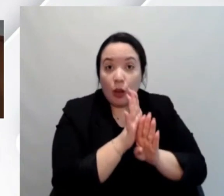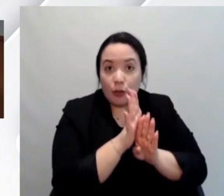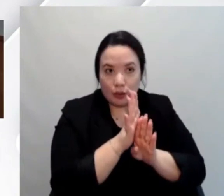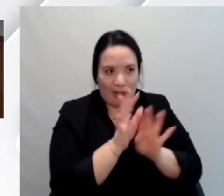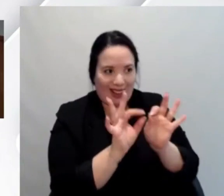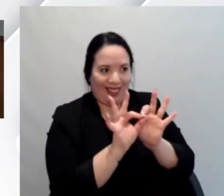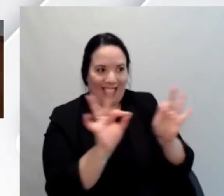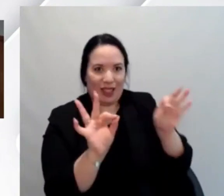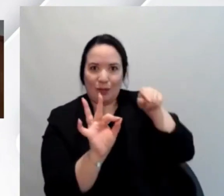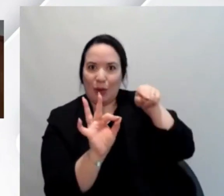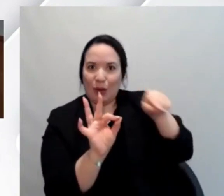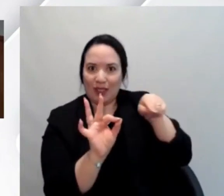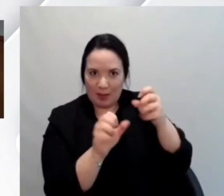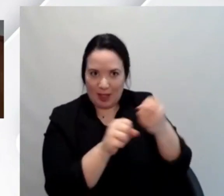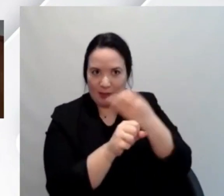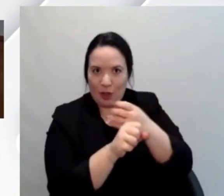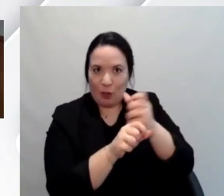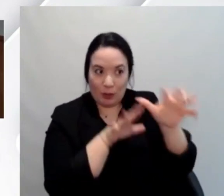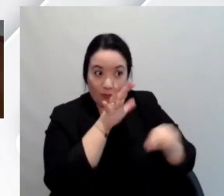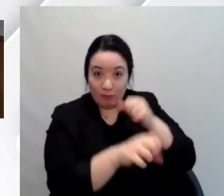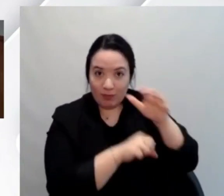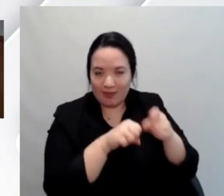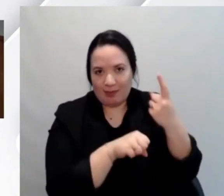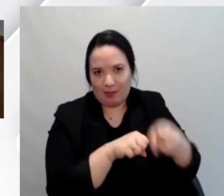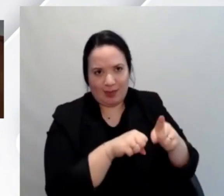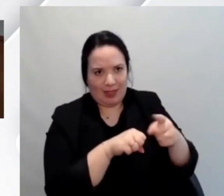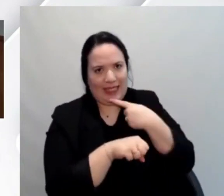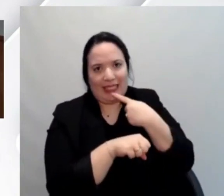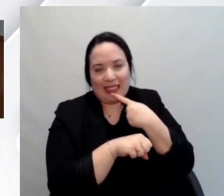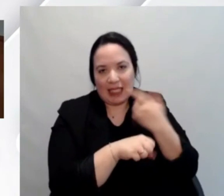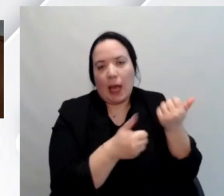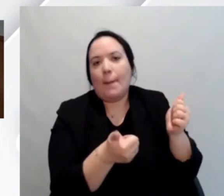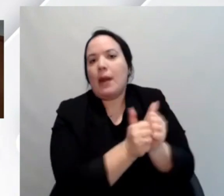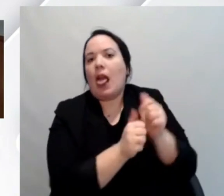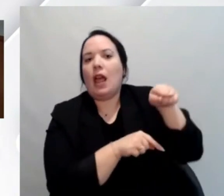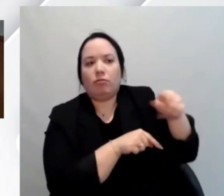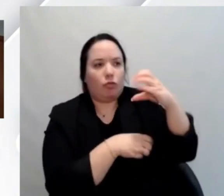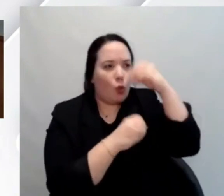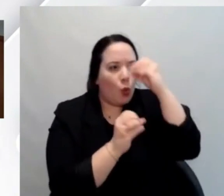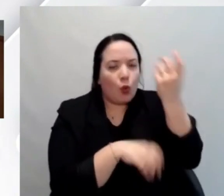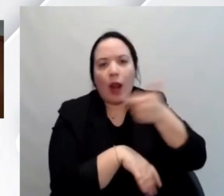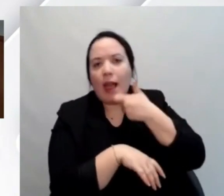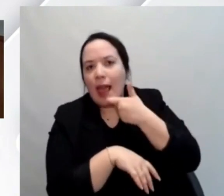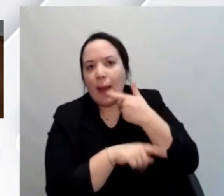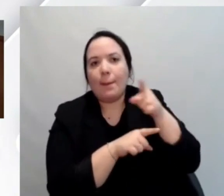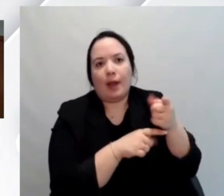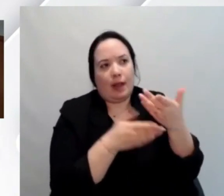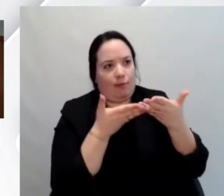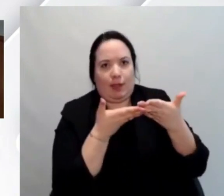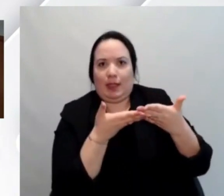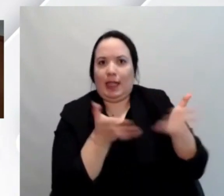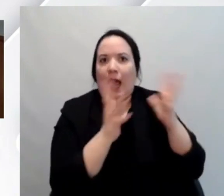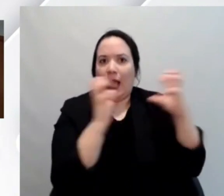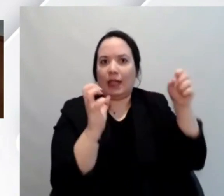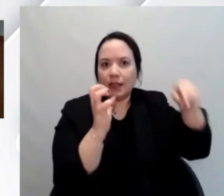a disposizione per gli sviluppatori dai player da Google, da Apple, dai grandi player che